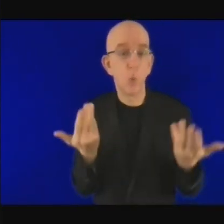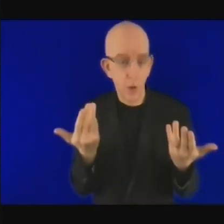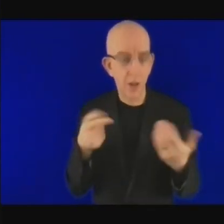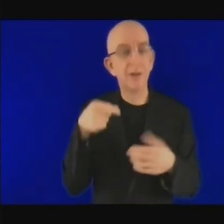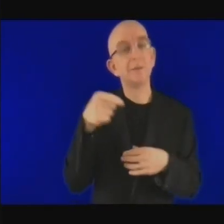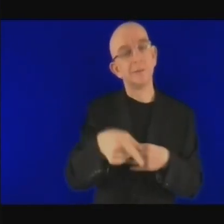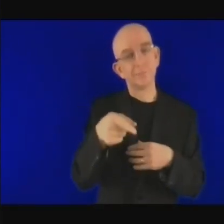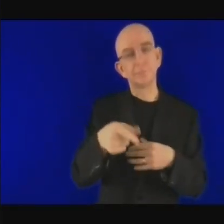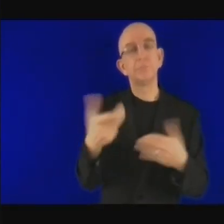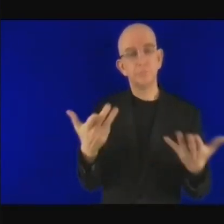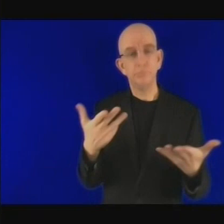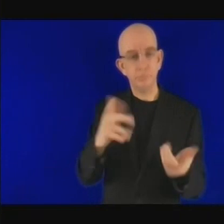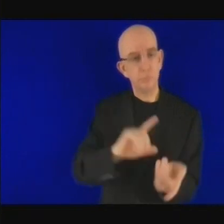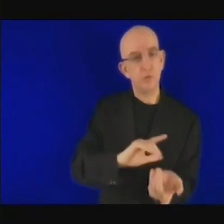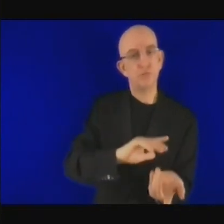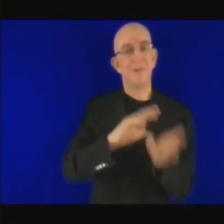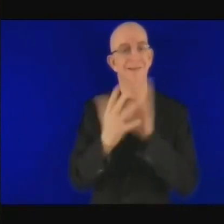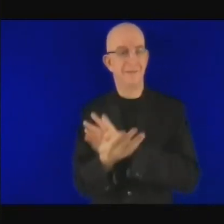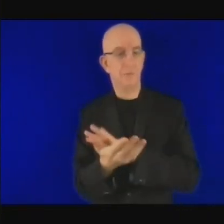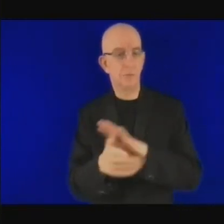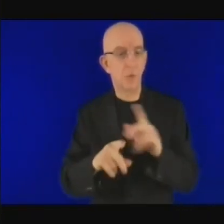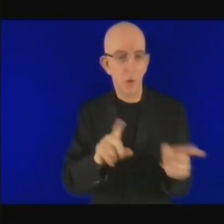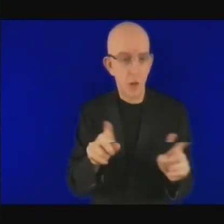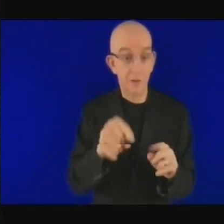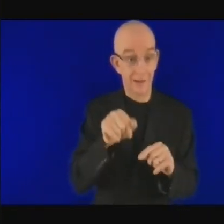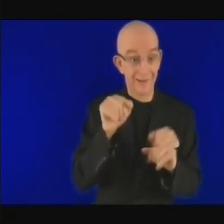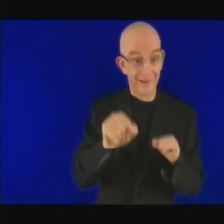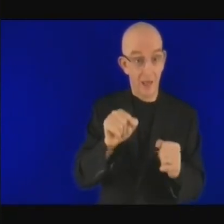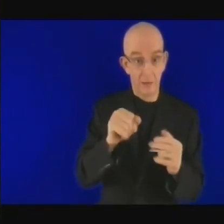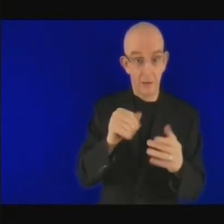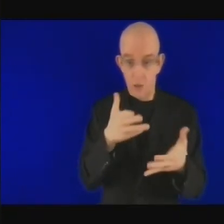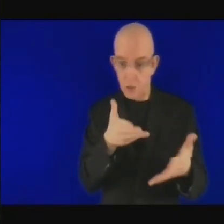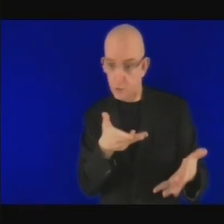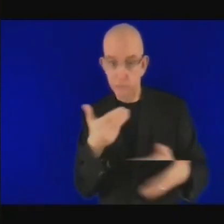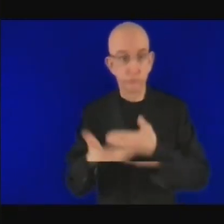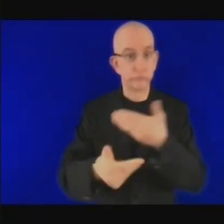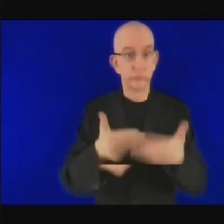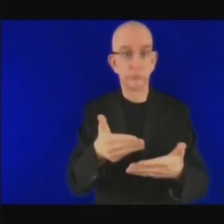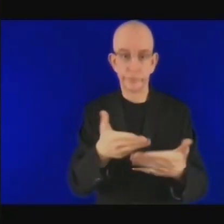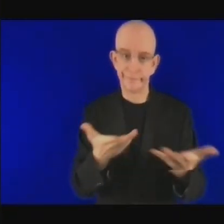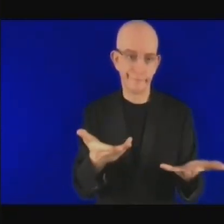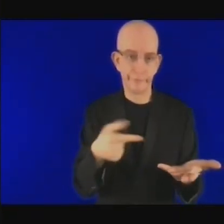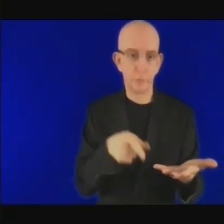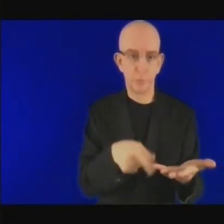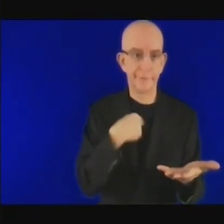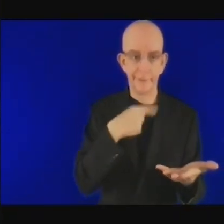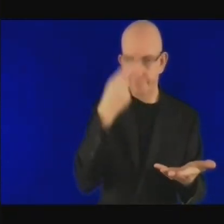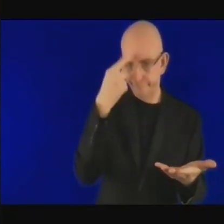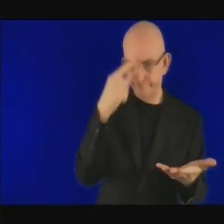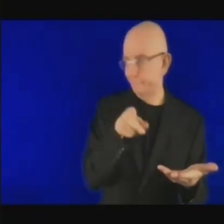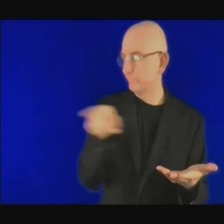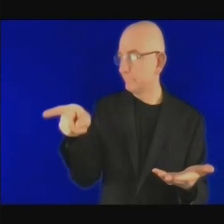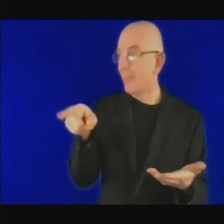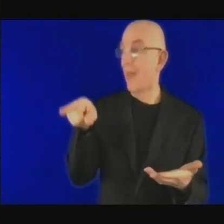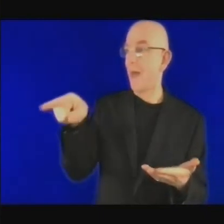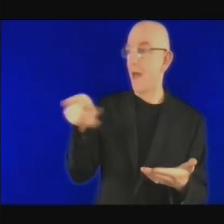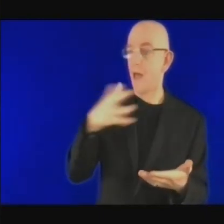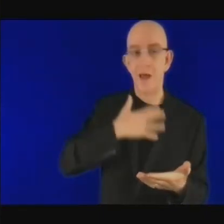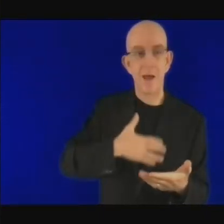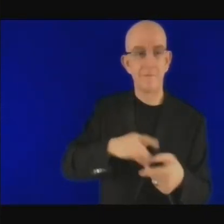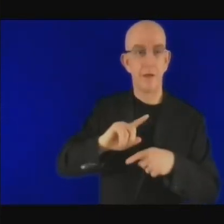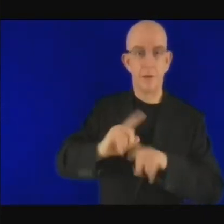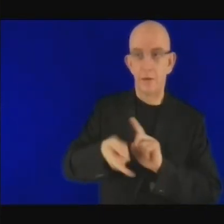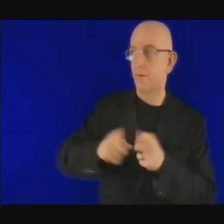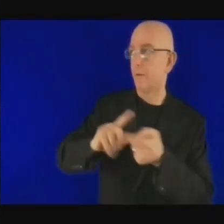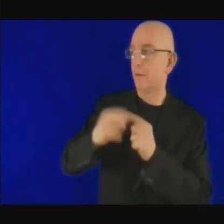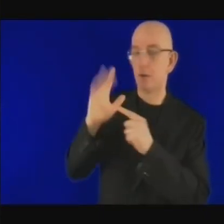le bon terme. Pourquoi ? Parce que nous n'avons pas suffisamment d'accès. Cela étant, la situation de l